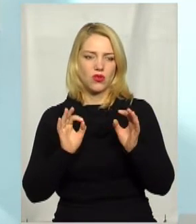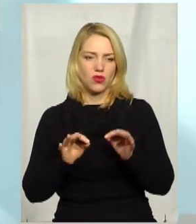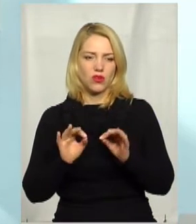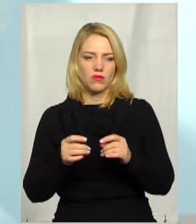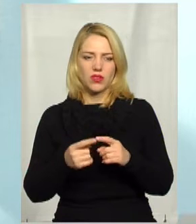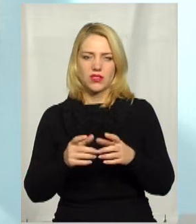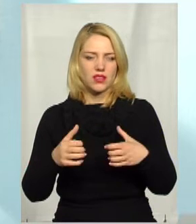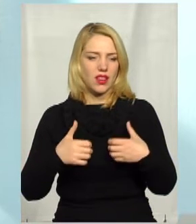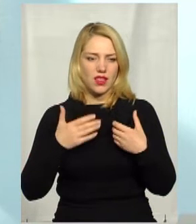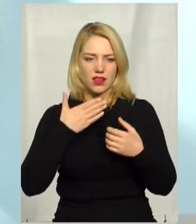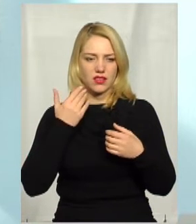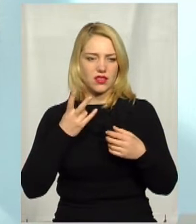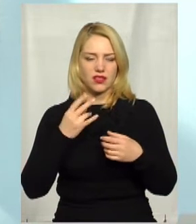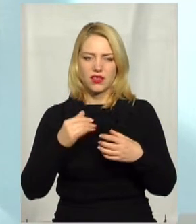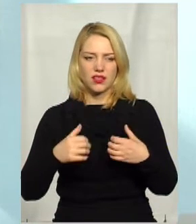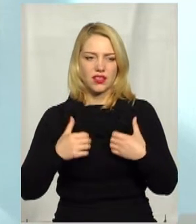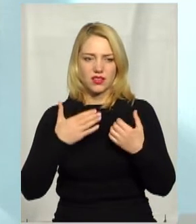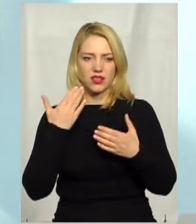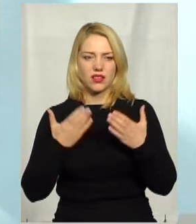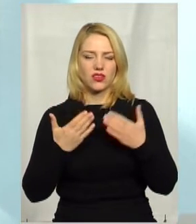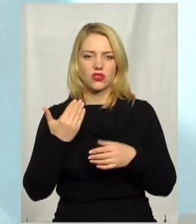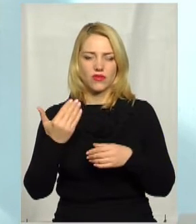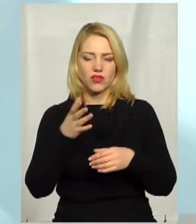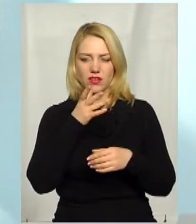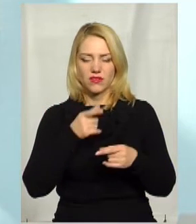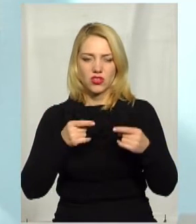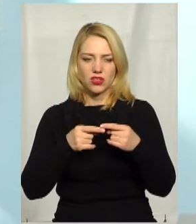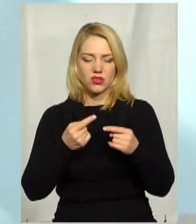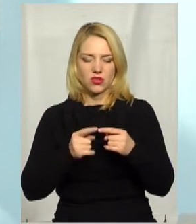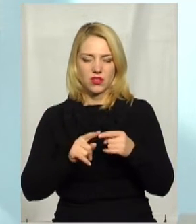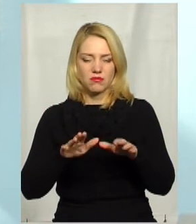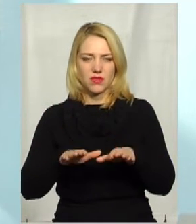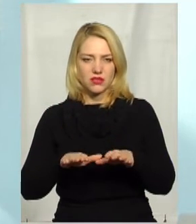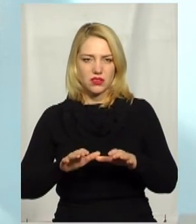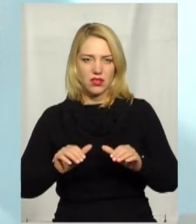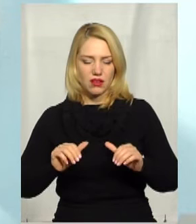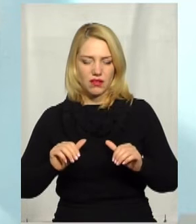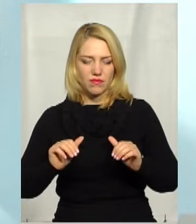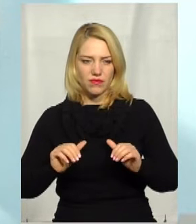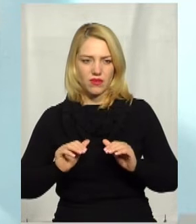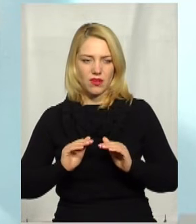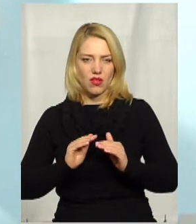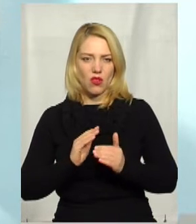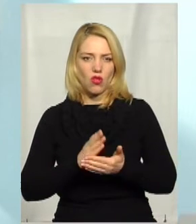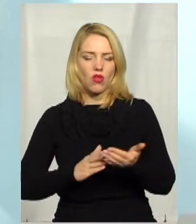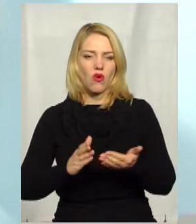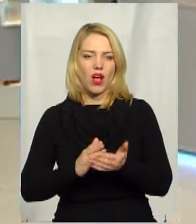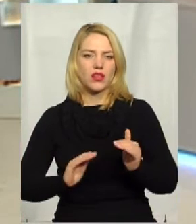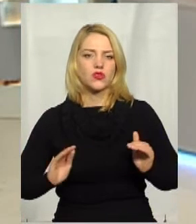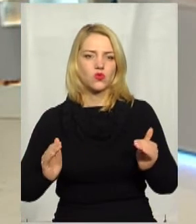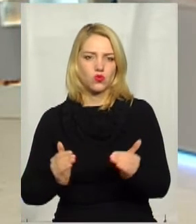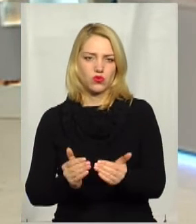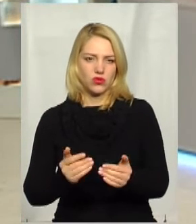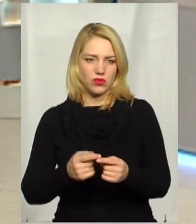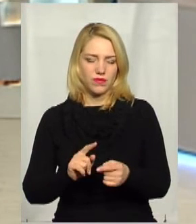Не критично. Якщо вони вчасно локалізують це місце... Ну, крім того,